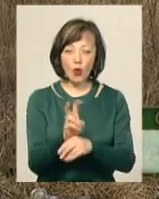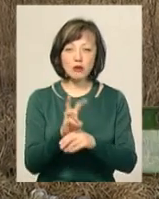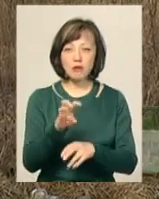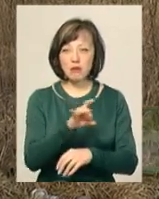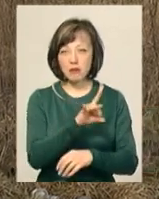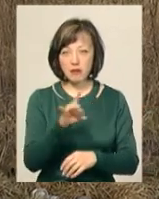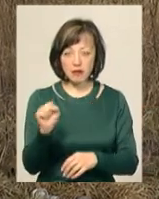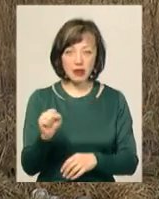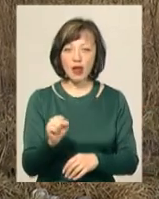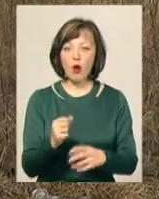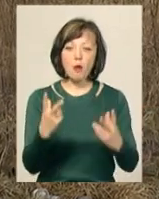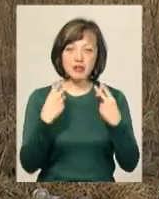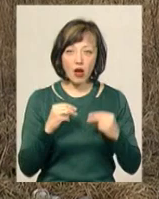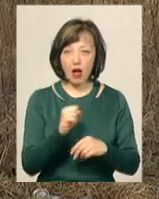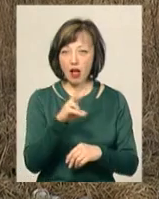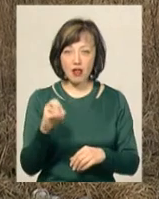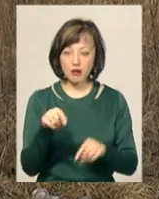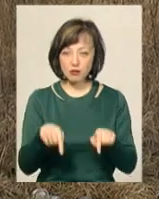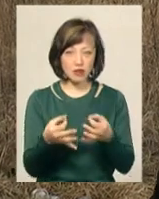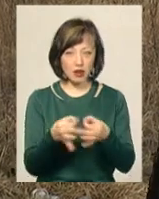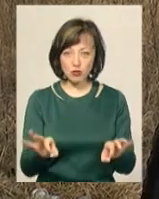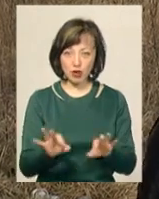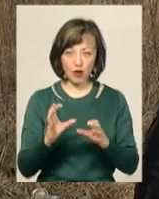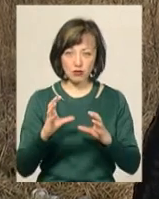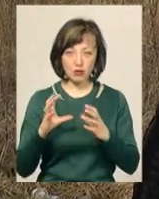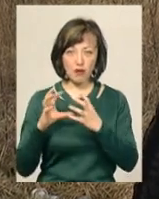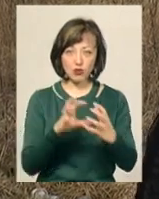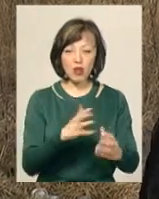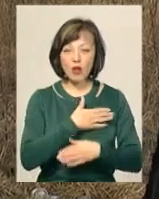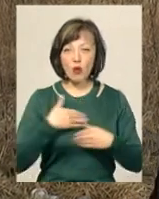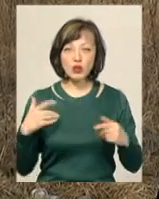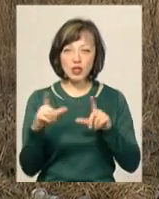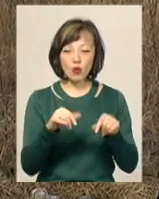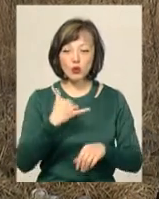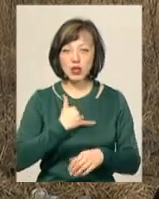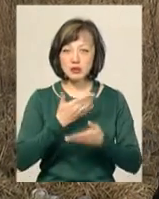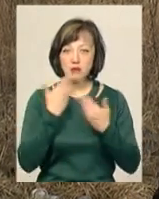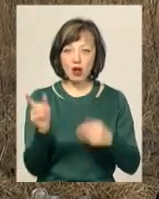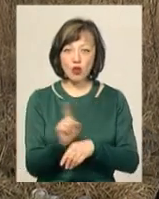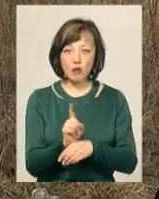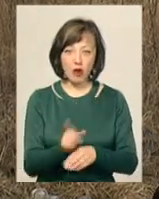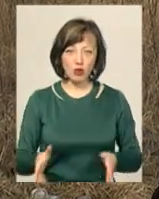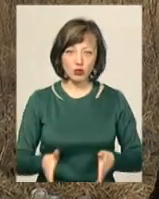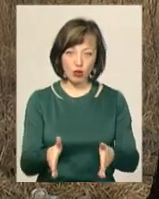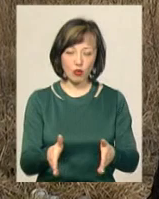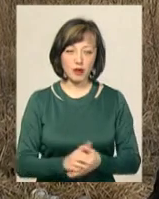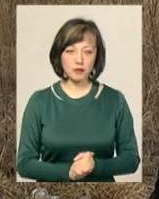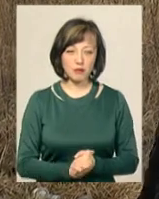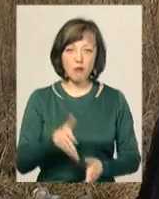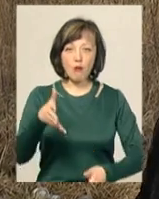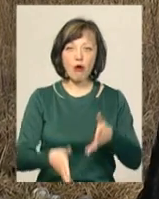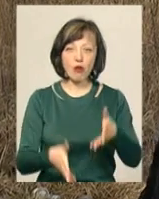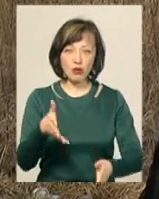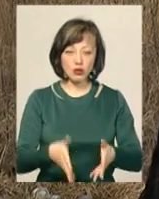Ніхто, нам обіцяють, але ніхто сіда не пускає. І не хочуть навіть їхати через те, що в нас тут немає нормальної дороги. Одне болото.